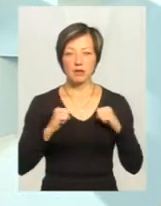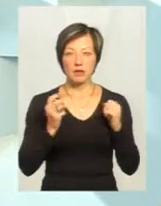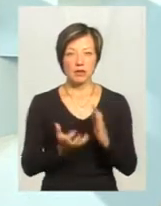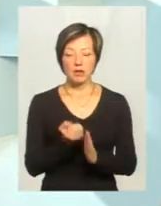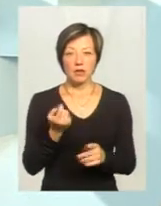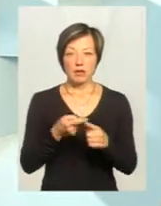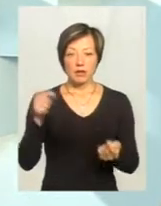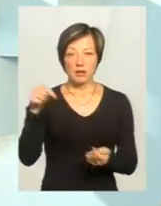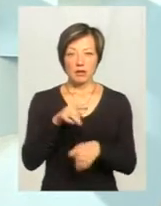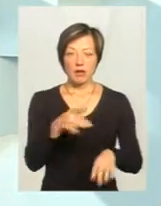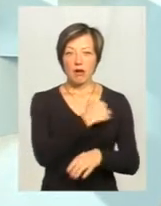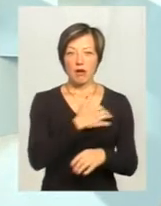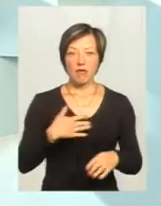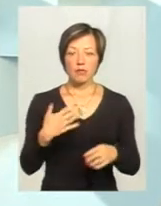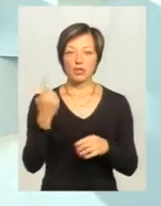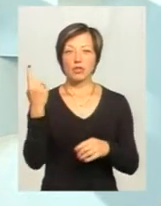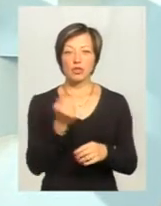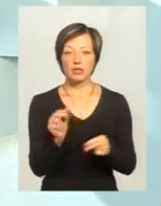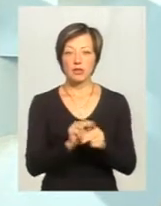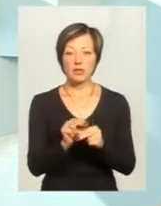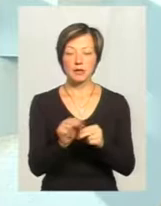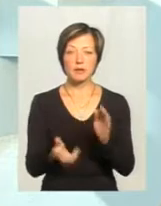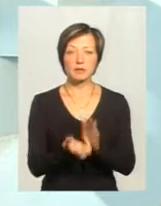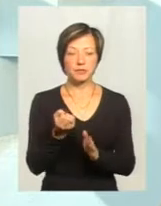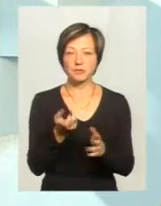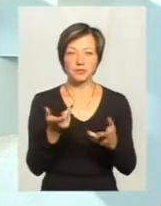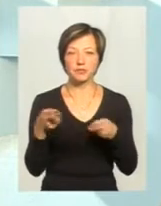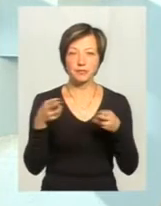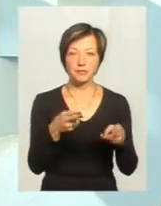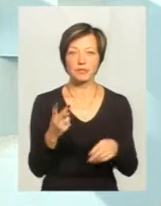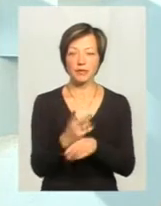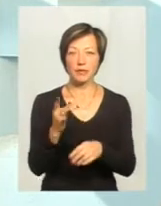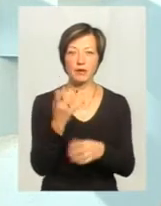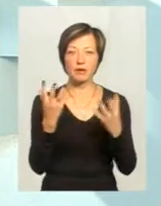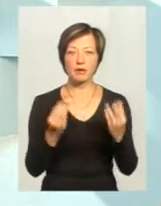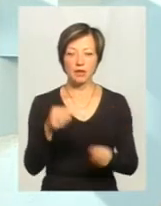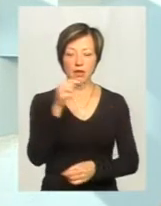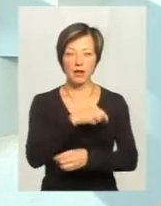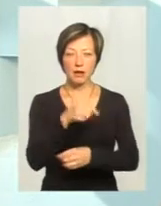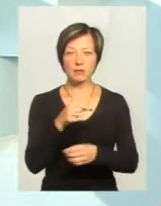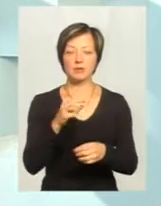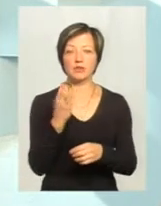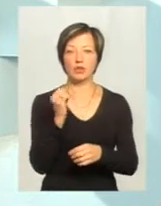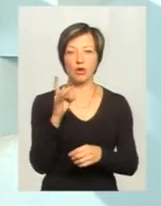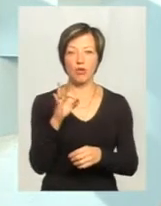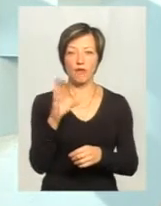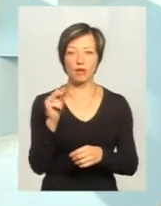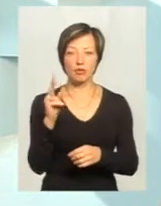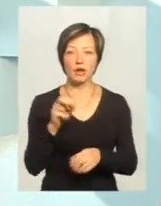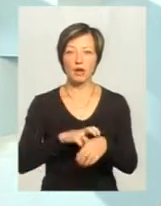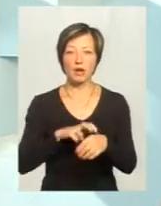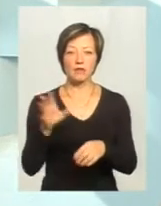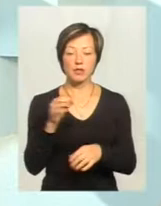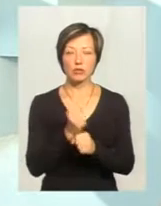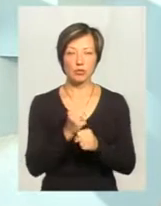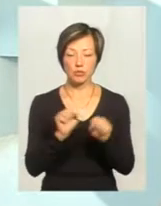несумісні з життям травми. Ми її майже тиждень рятували, ми їздили два рази в день на крапельниці, в шаровечку, в відлікарню. Лікарів зробили все,